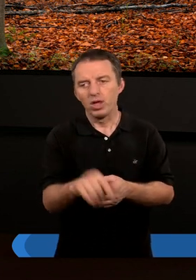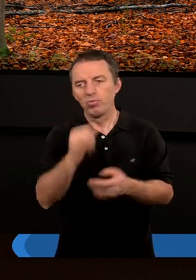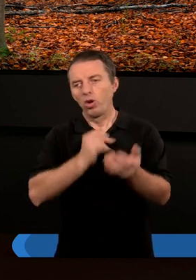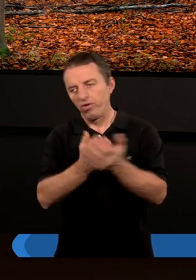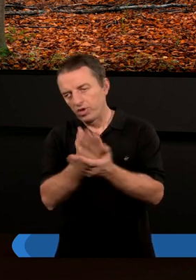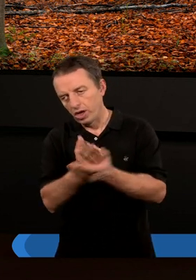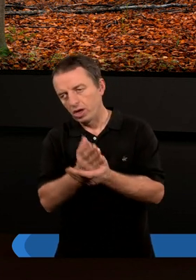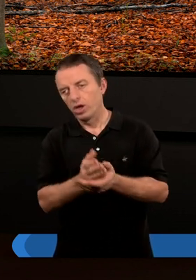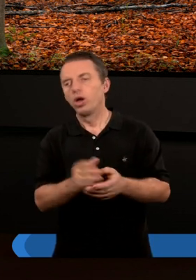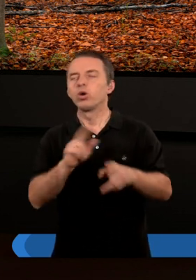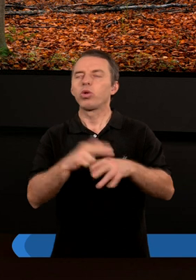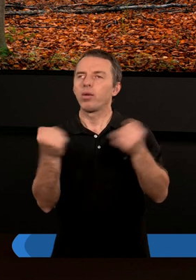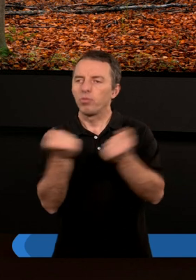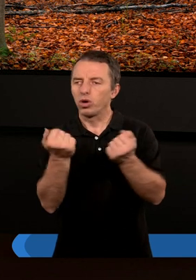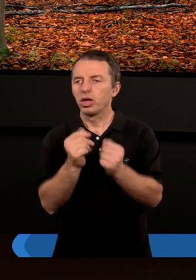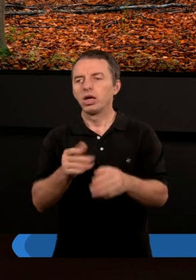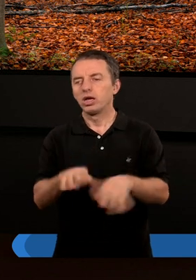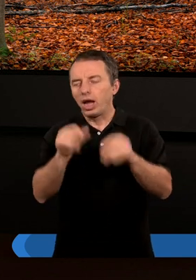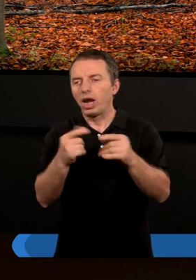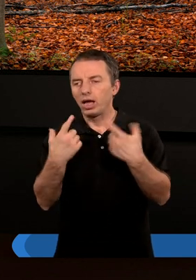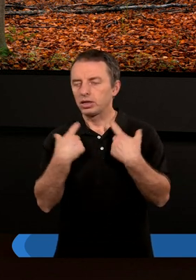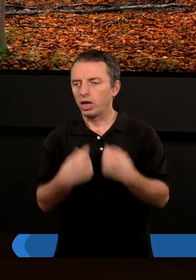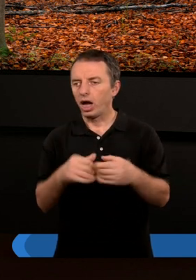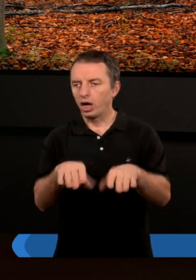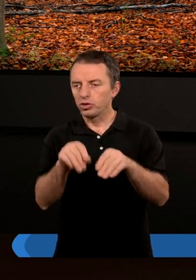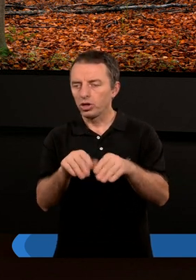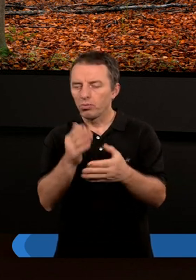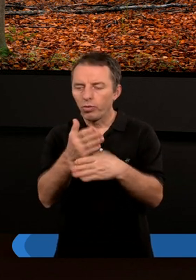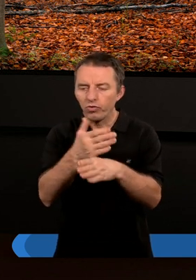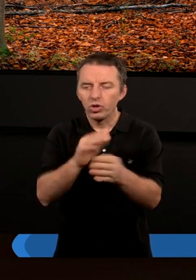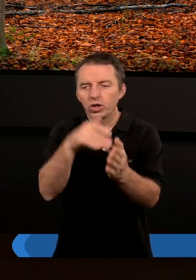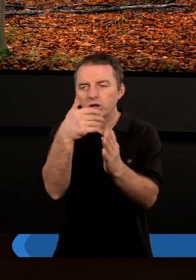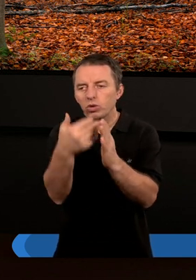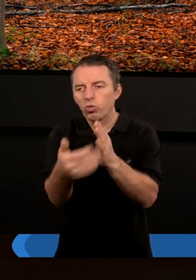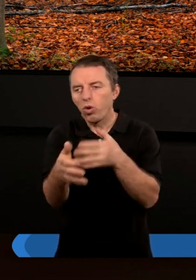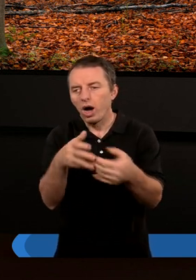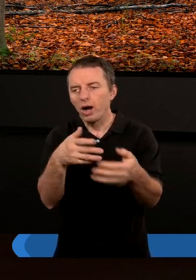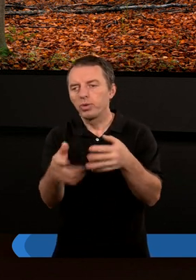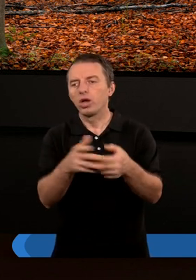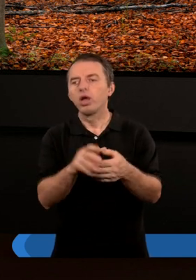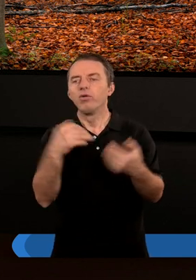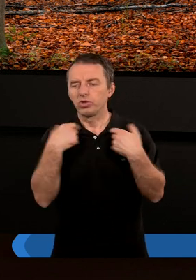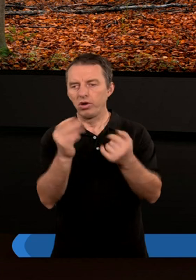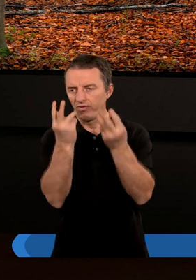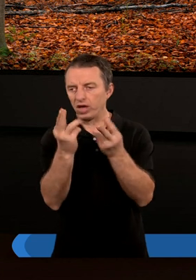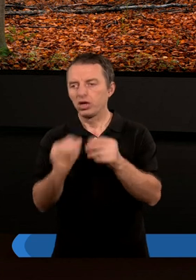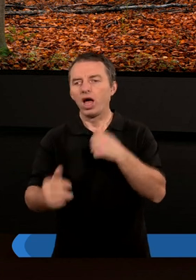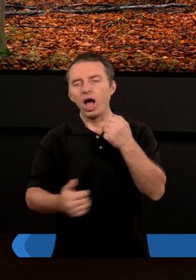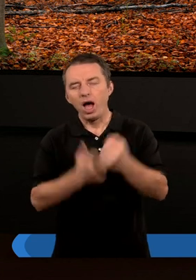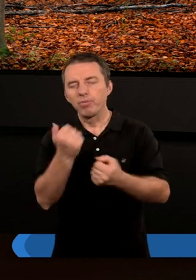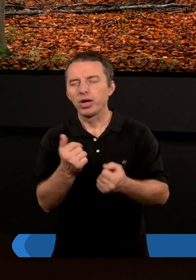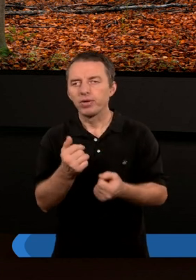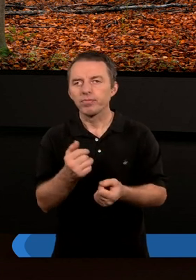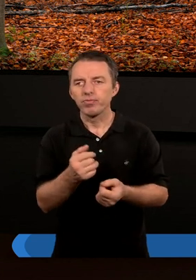Ta moja wiara, która kiedyś była mocna, nagle zaczyna słabnąć. Dlatego posłuszeństwo jest ważne, aby